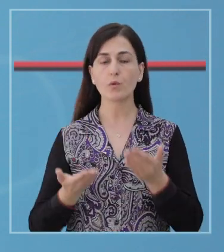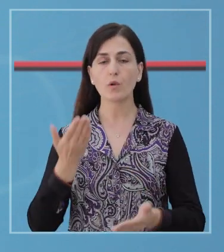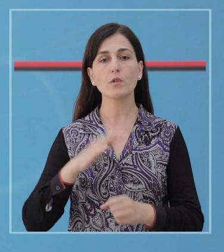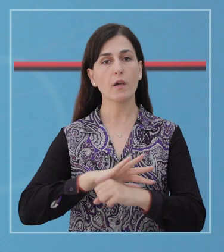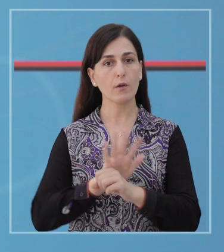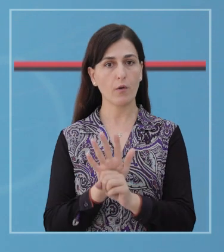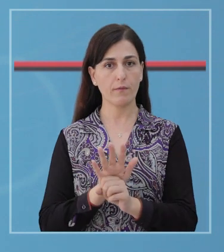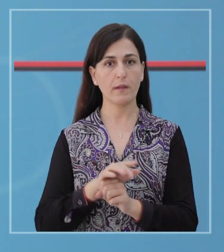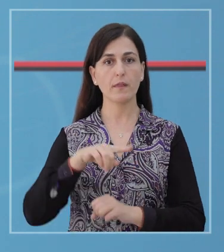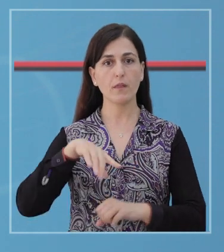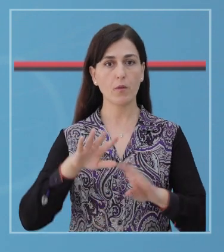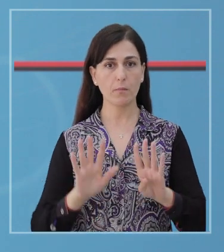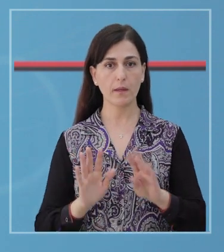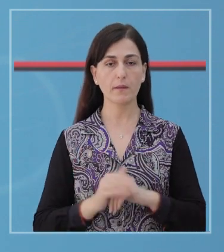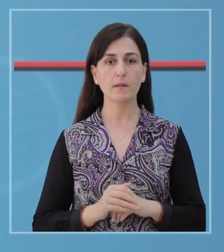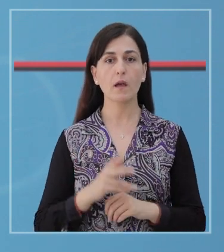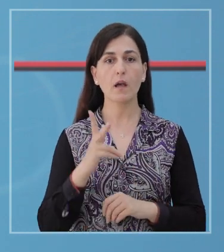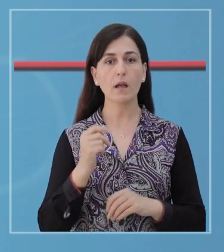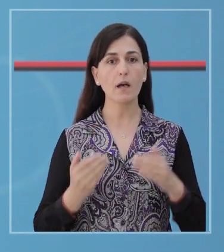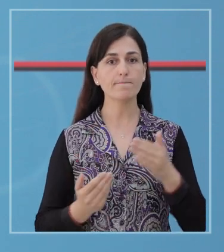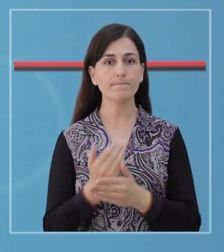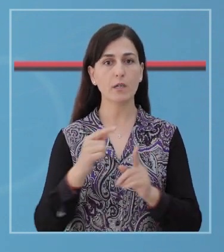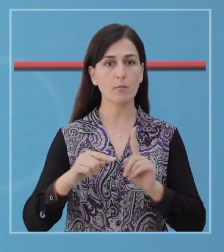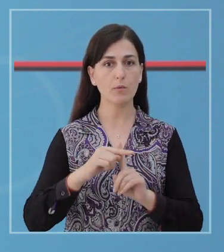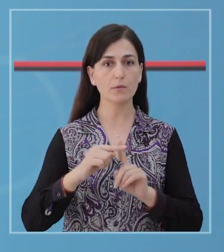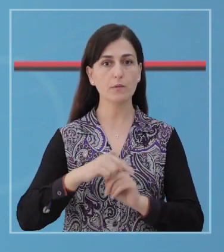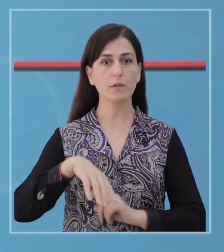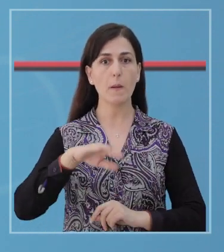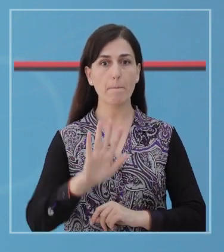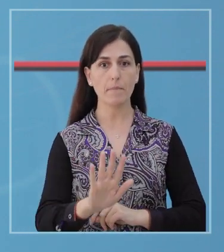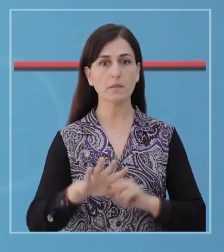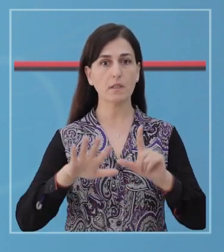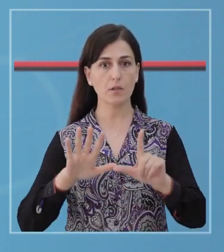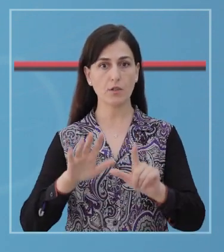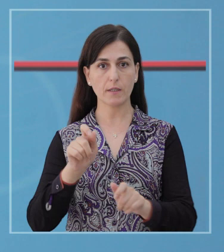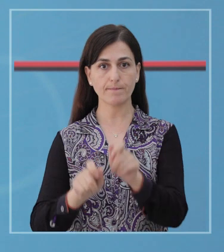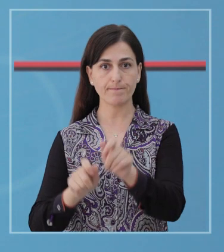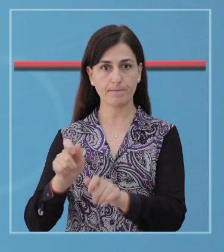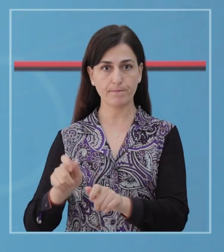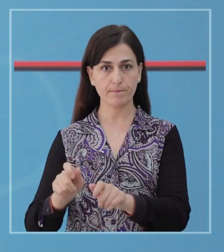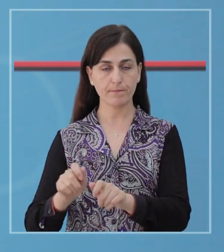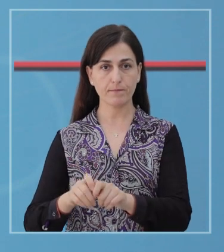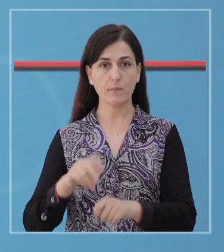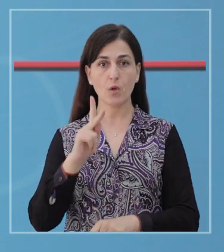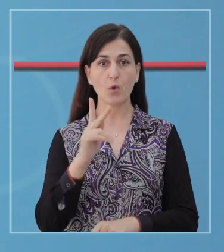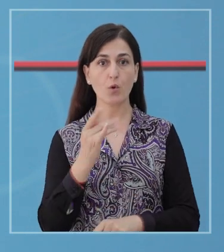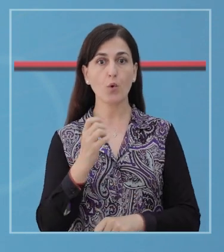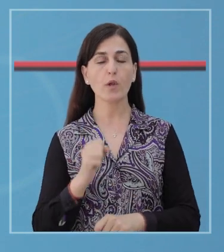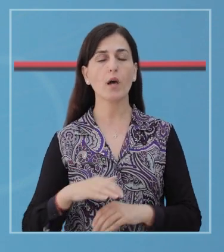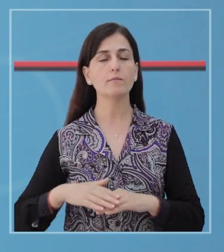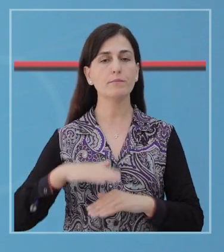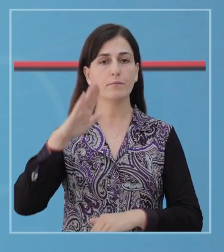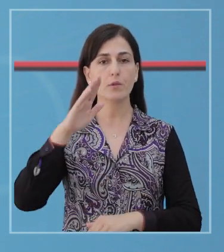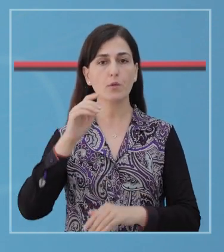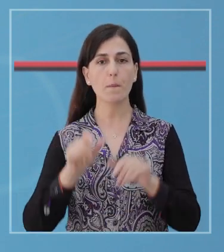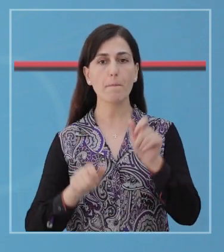dyshuar të prekur me COVID-19 dhe për tyre janë konfirmuar pozitiv 57 rasta. Krya ka